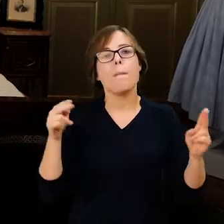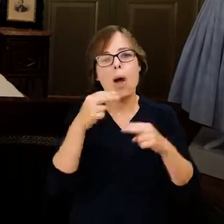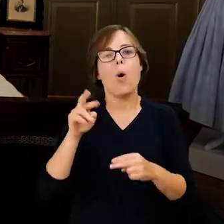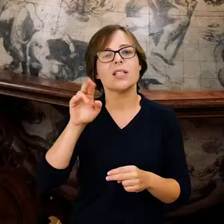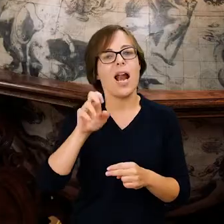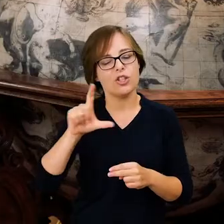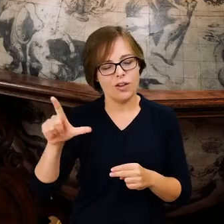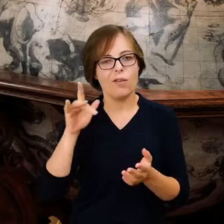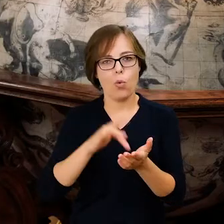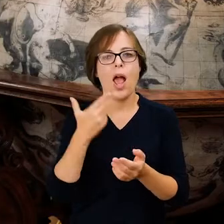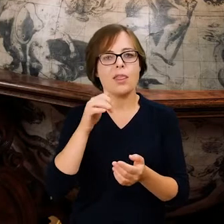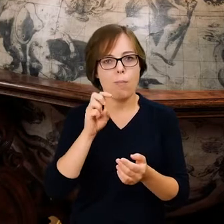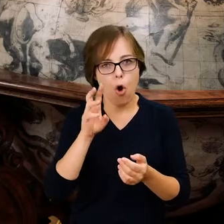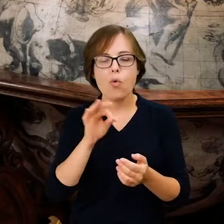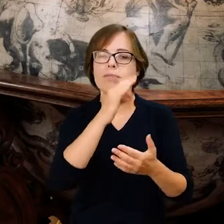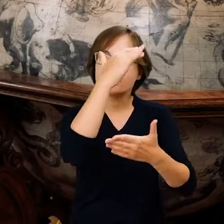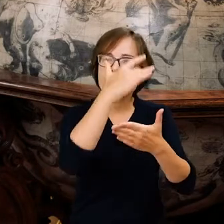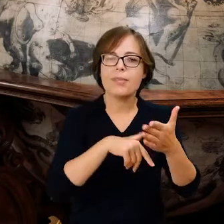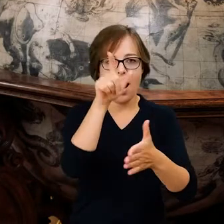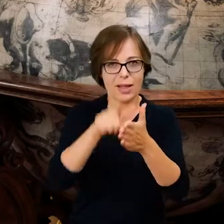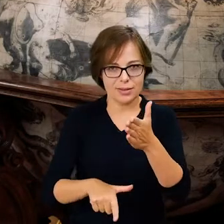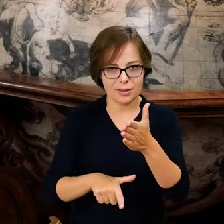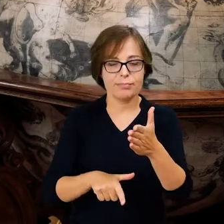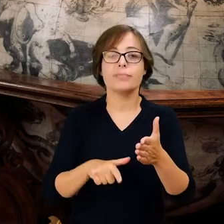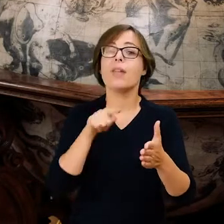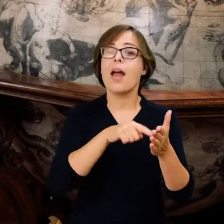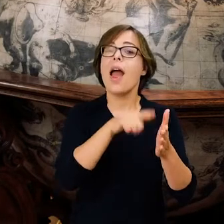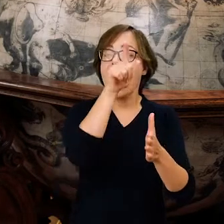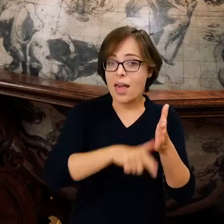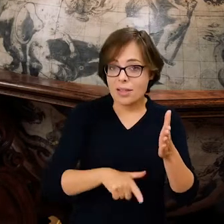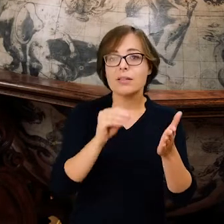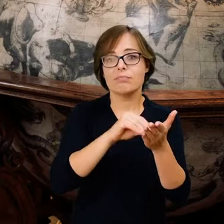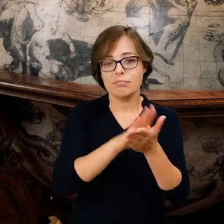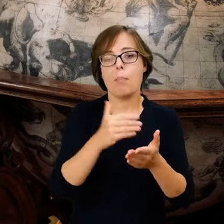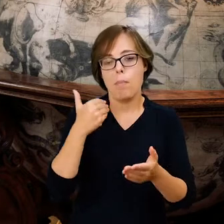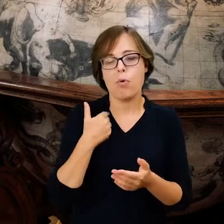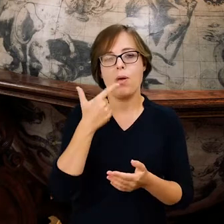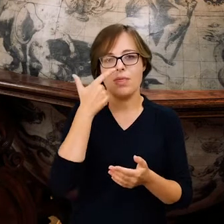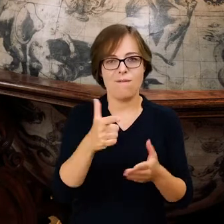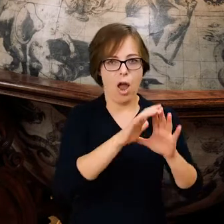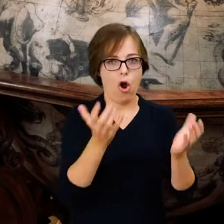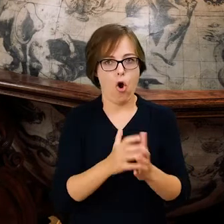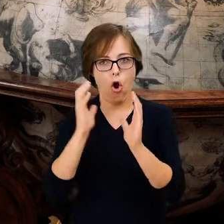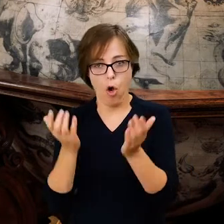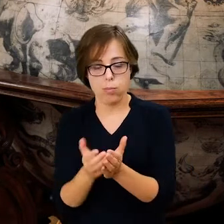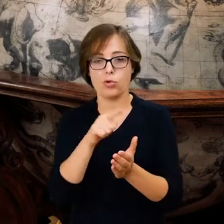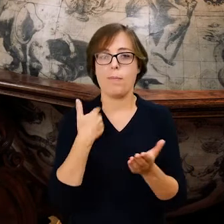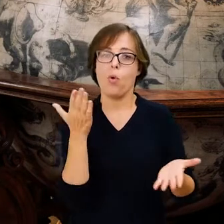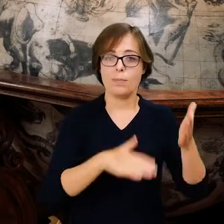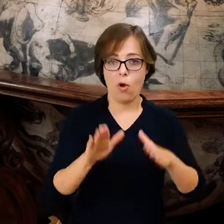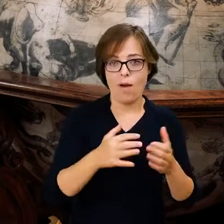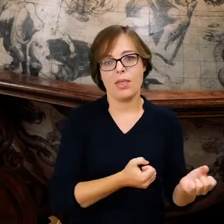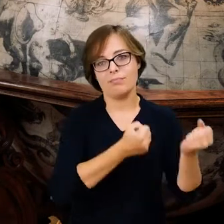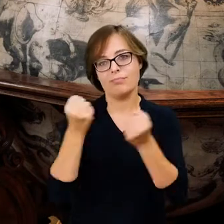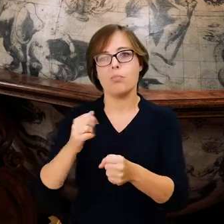Nieborowie. Na liście tzw. Mulmana i Pulhammera znalazły się właśnie te dwa globusy, które zostały spakowane i wywiezione narpiew do Muzeum